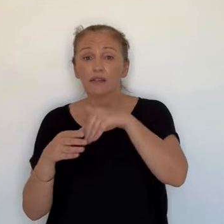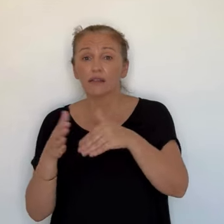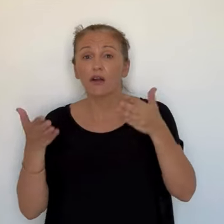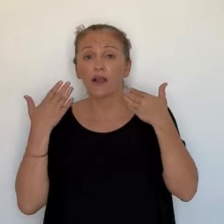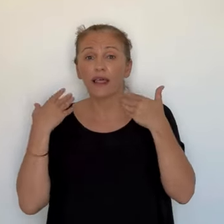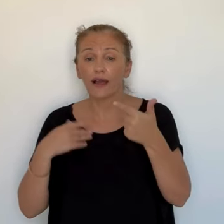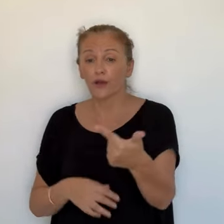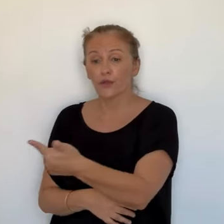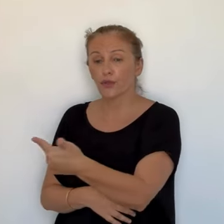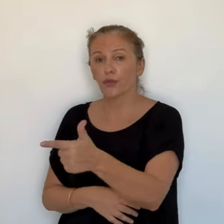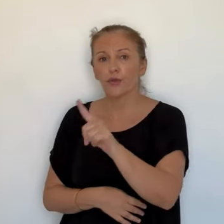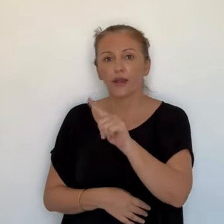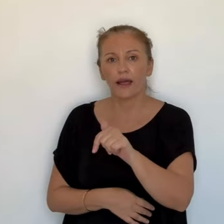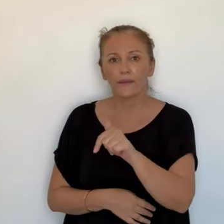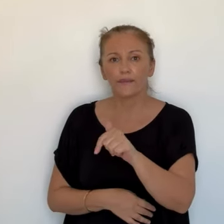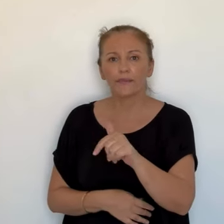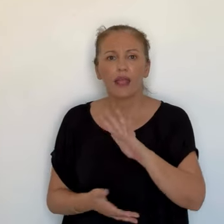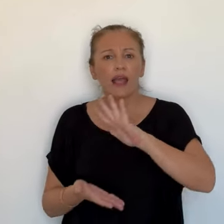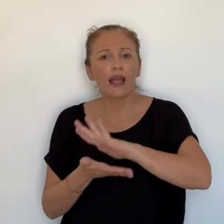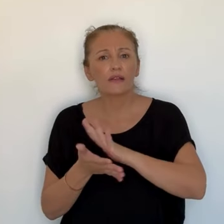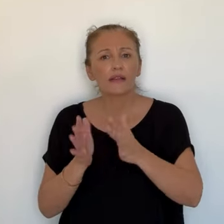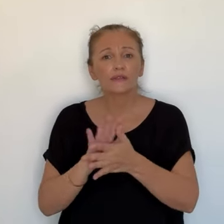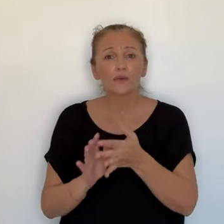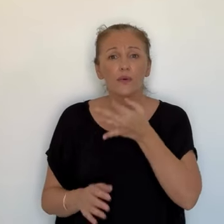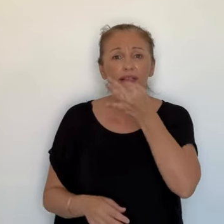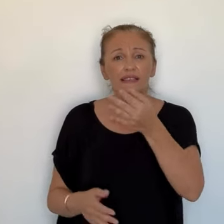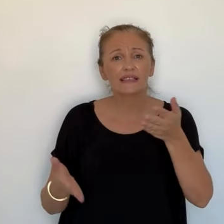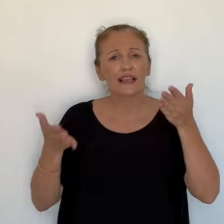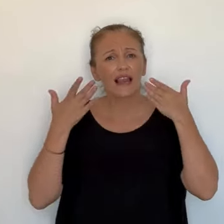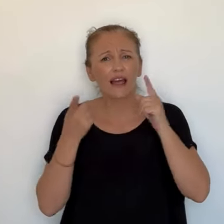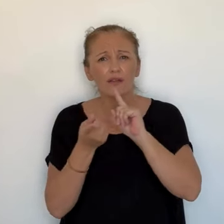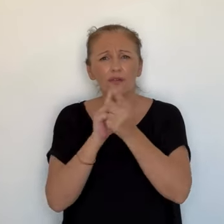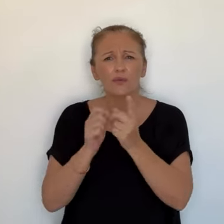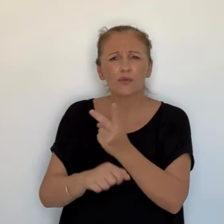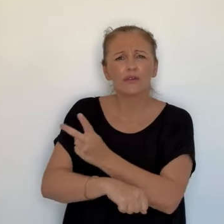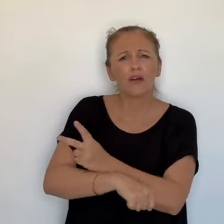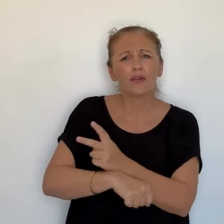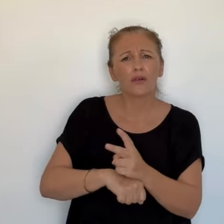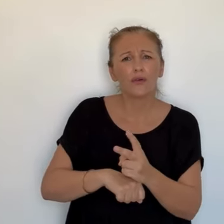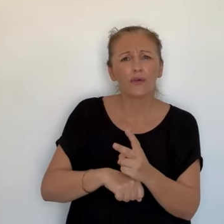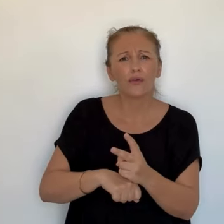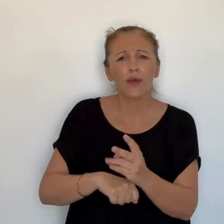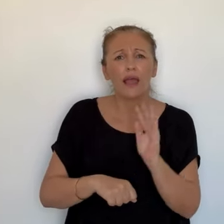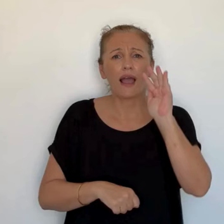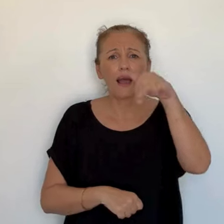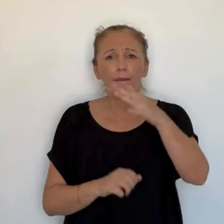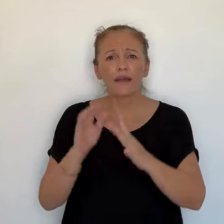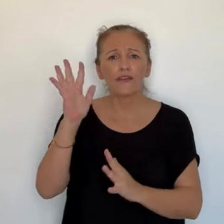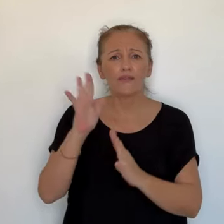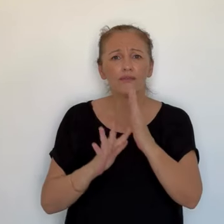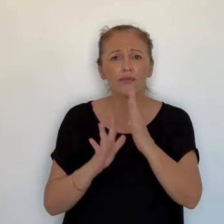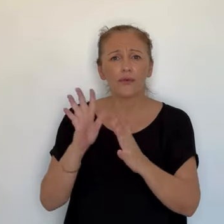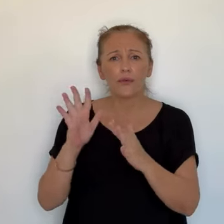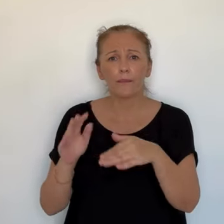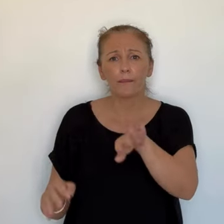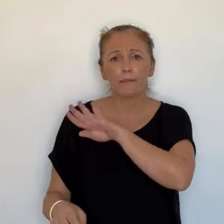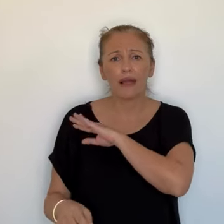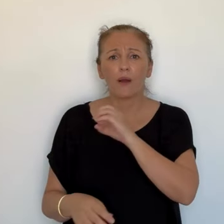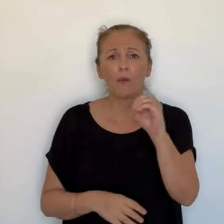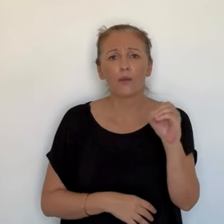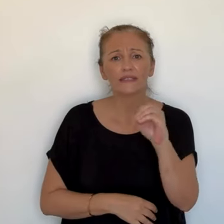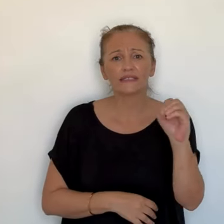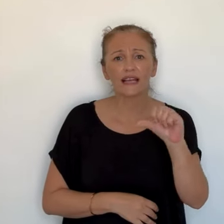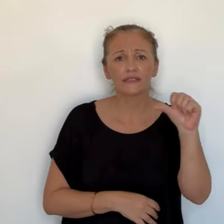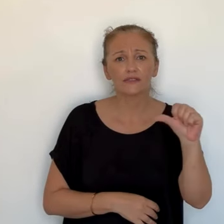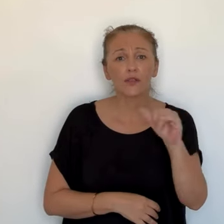Les seuils sanitaires ont été vraisemblablement atteints pour les oxydes d'azote dans un rayon de quelques kilomètres et concernant les particules fines sur